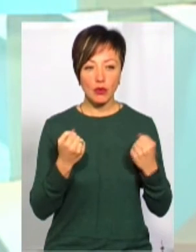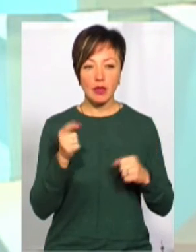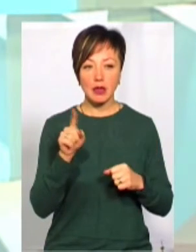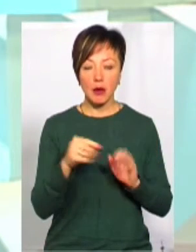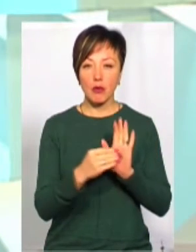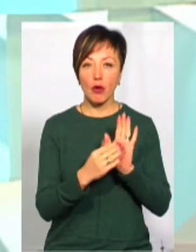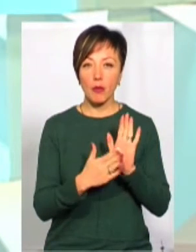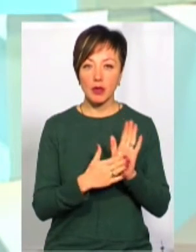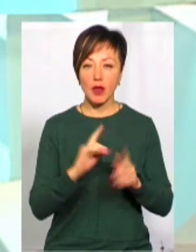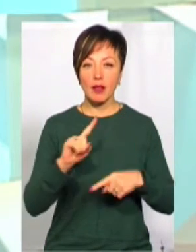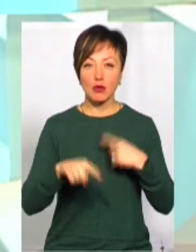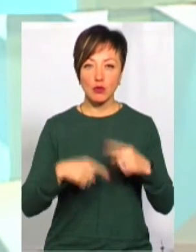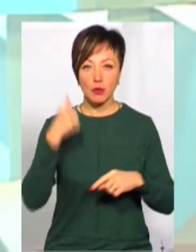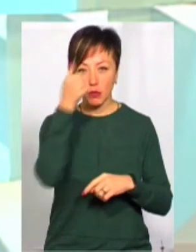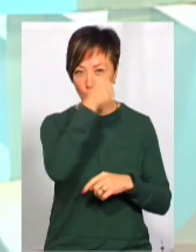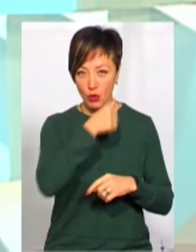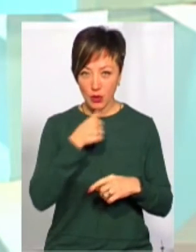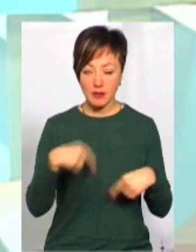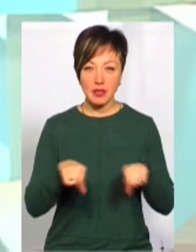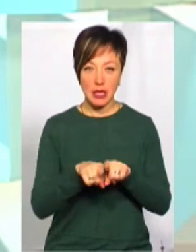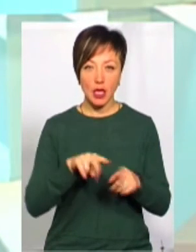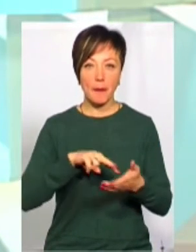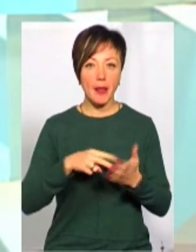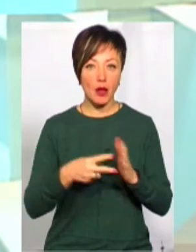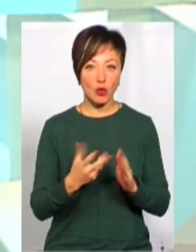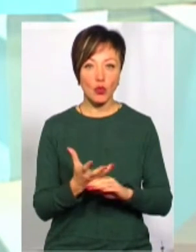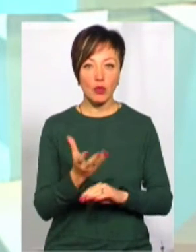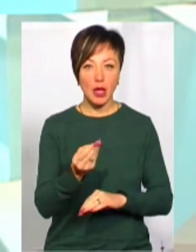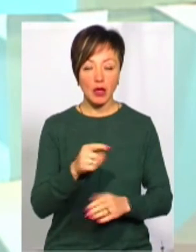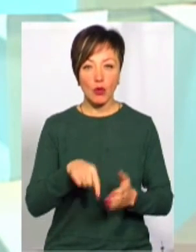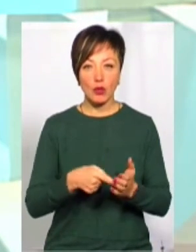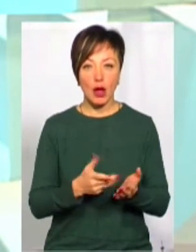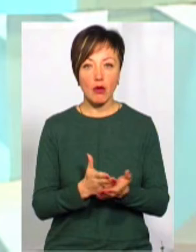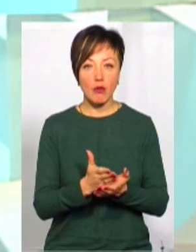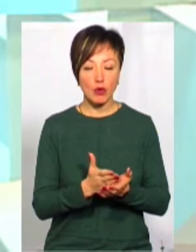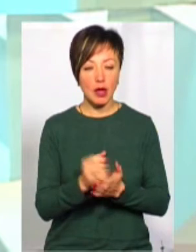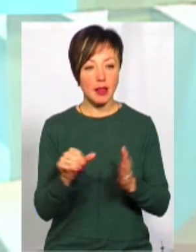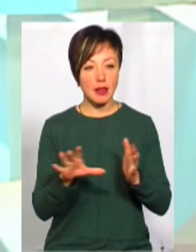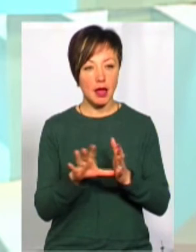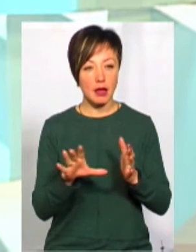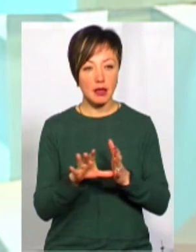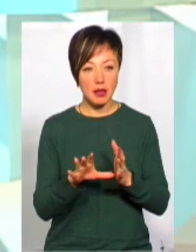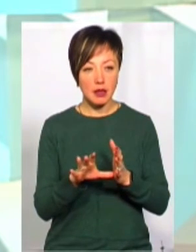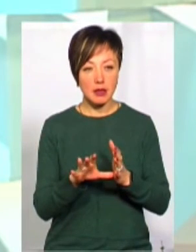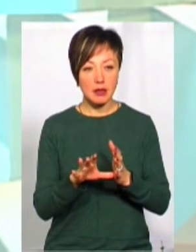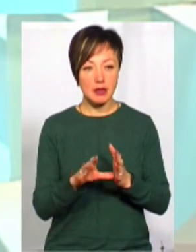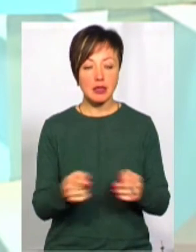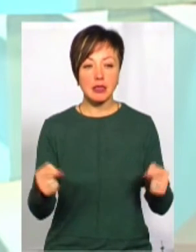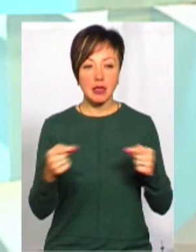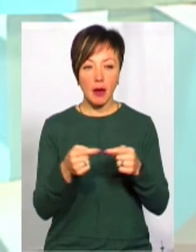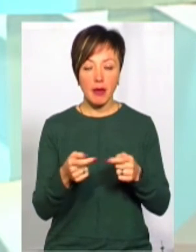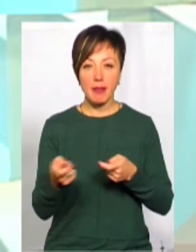то там прописано, що в наступному році все ж таки планується оплата комунальних послуг та енергоносіїв саме